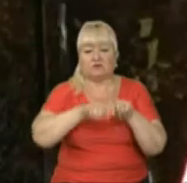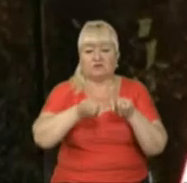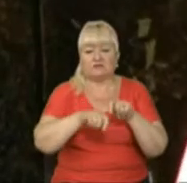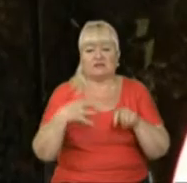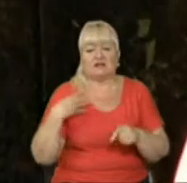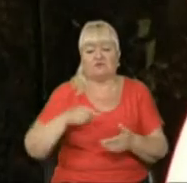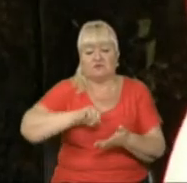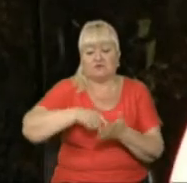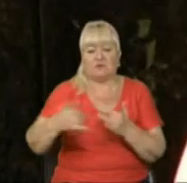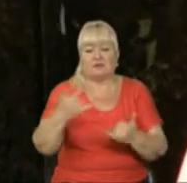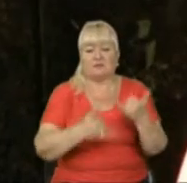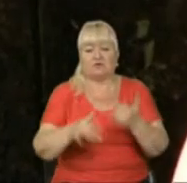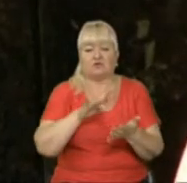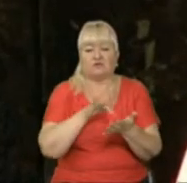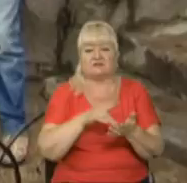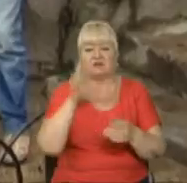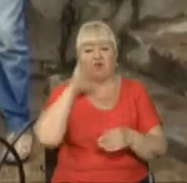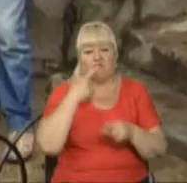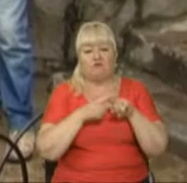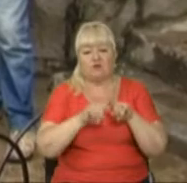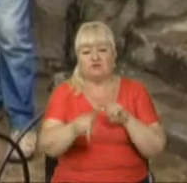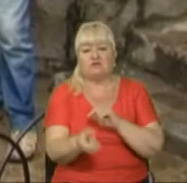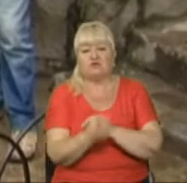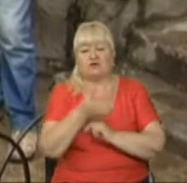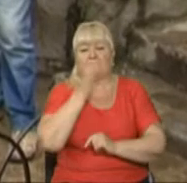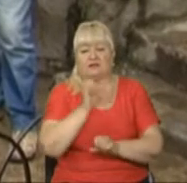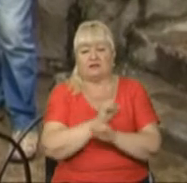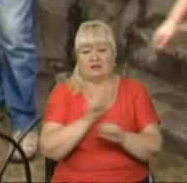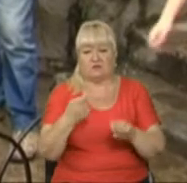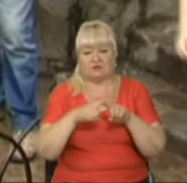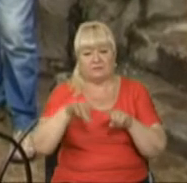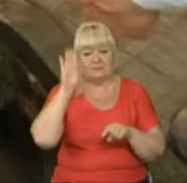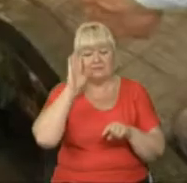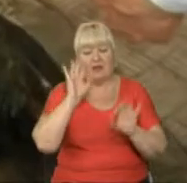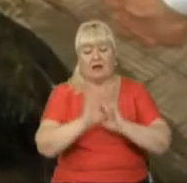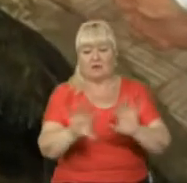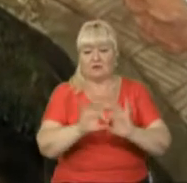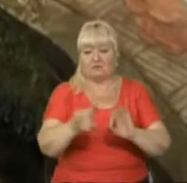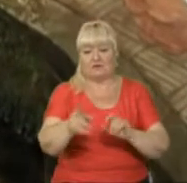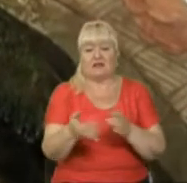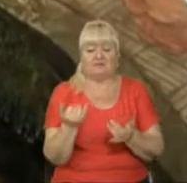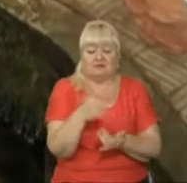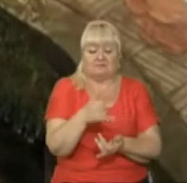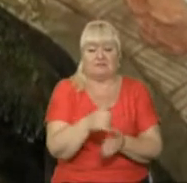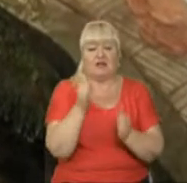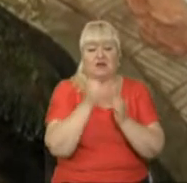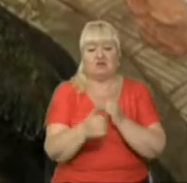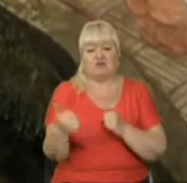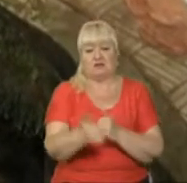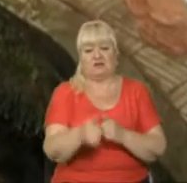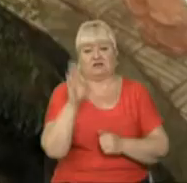Львівського міського лабораторного центру, воду із цього джерела пити не можна. Це Михайло Тимків. Чоловік розповідає, що набирає тут воду щотижня.